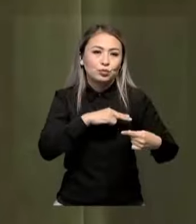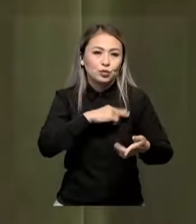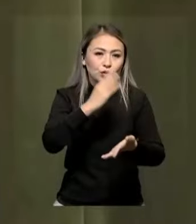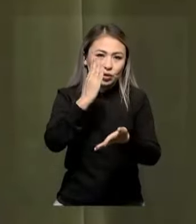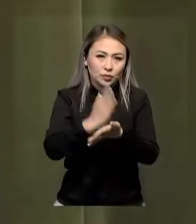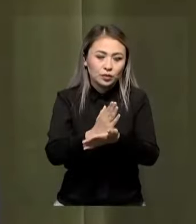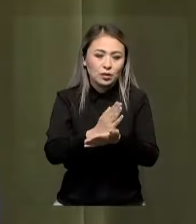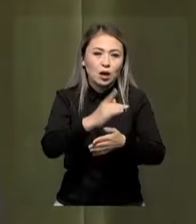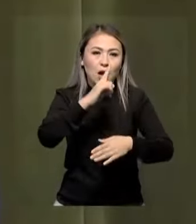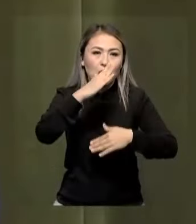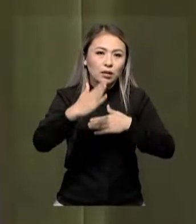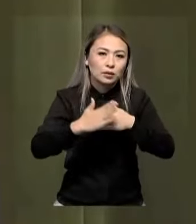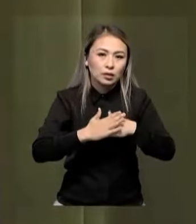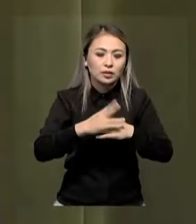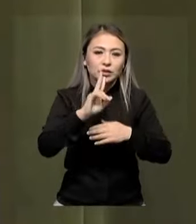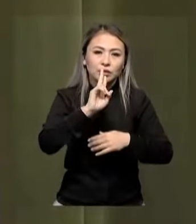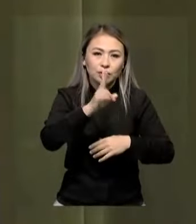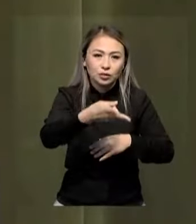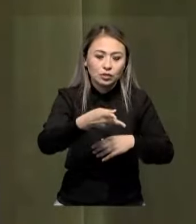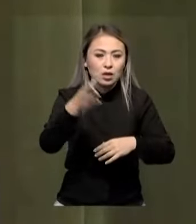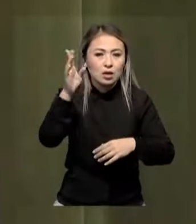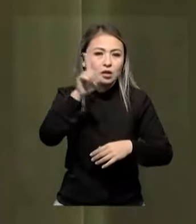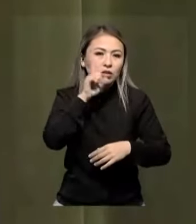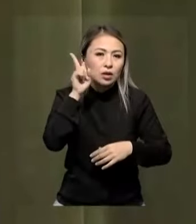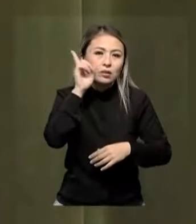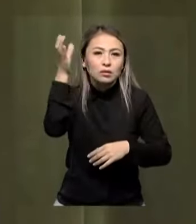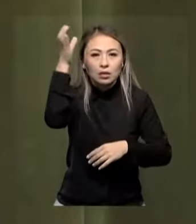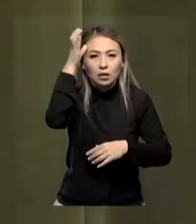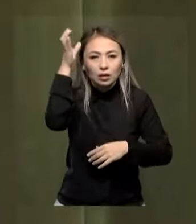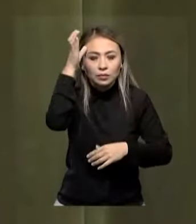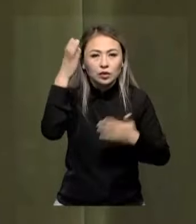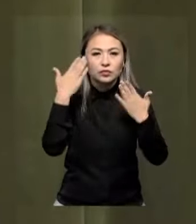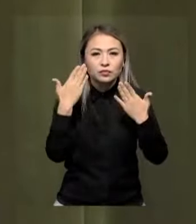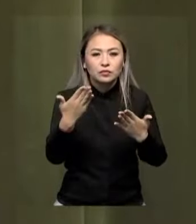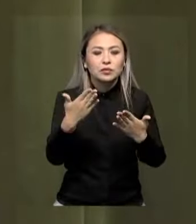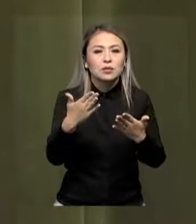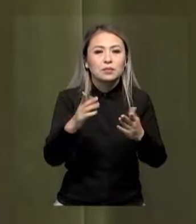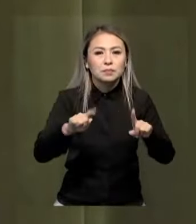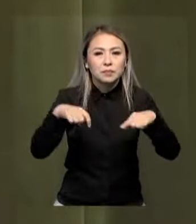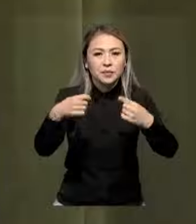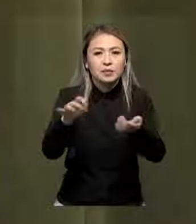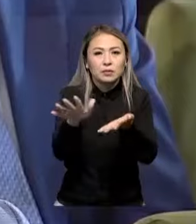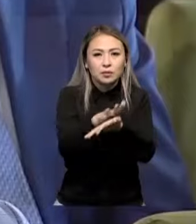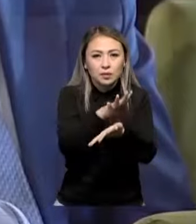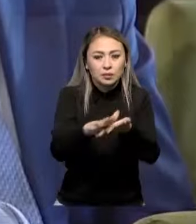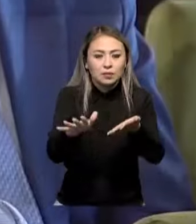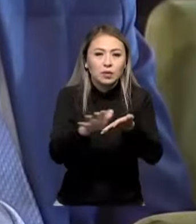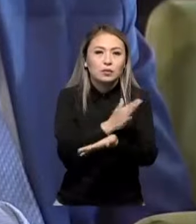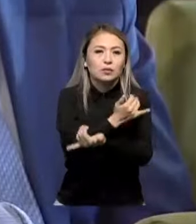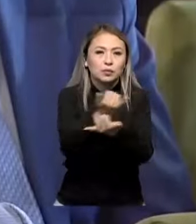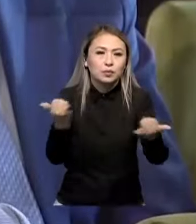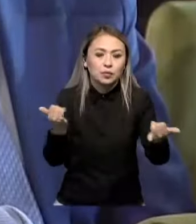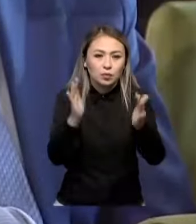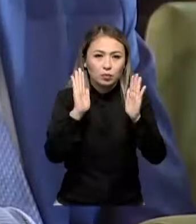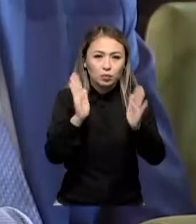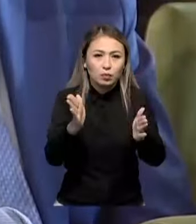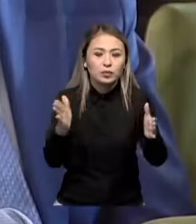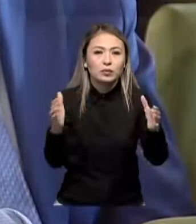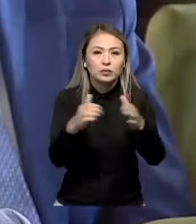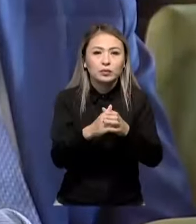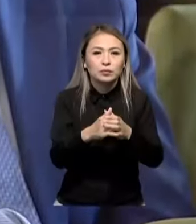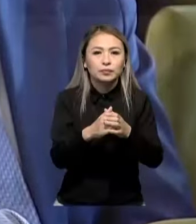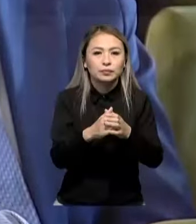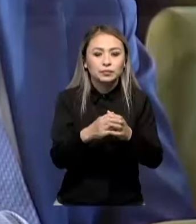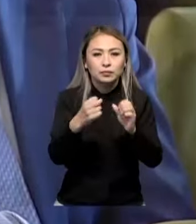Алдағы ең жылда жас қалымдардың зерттеуіне бөлінетін ғрант саны тағды көбейеді. Бүджеттен